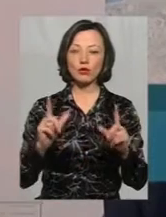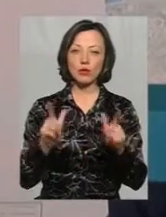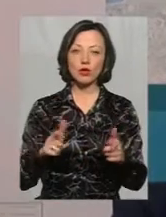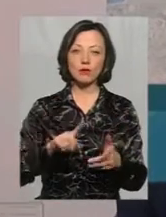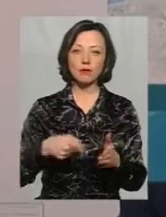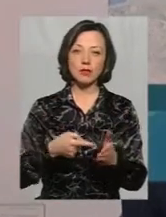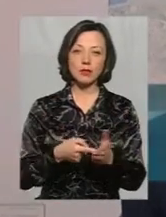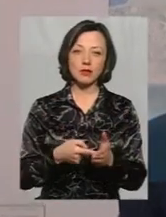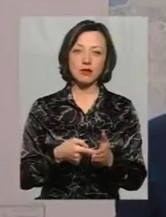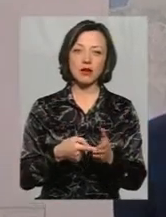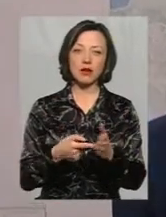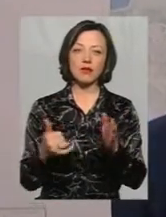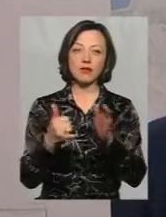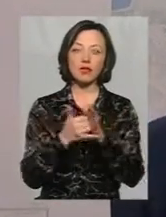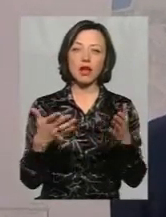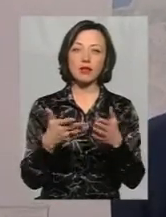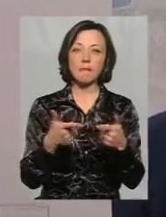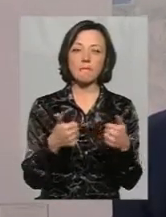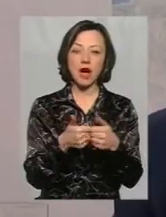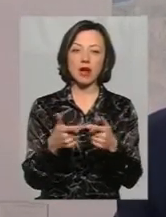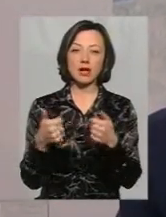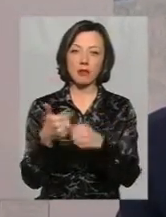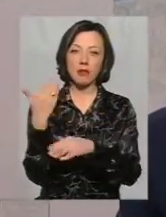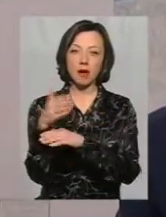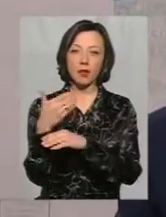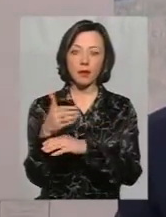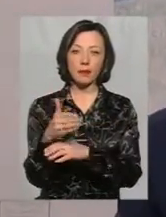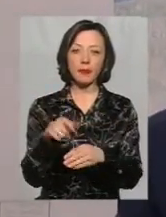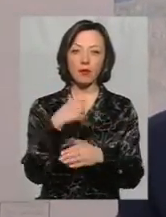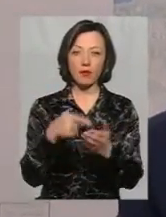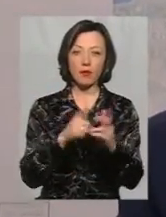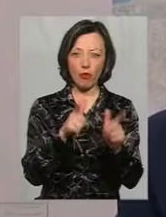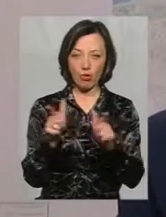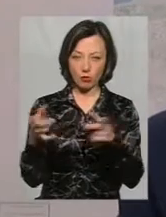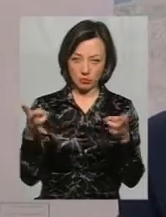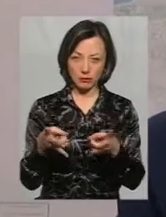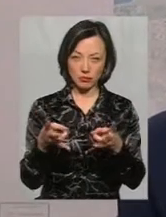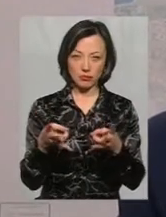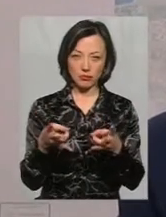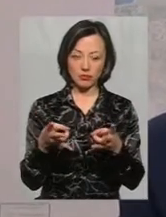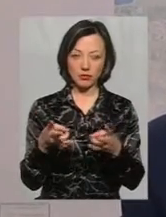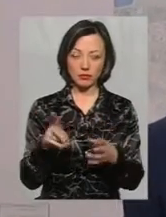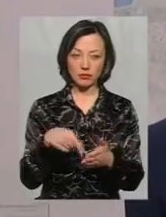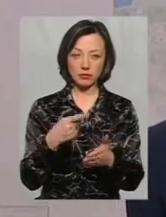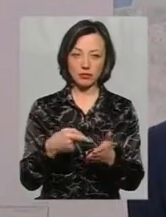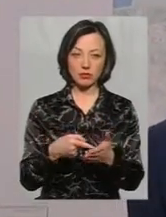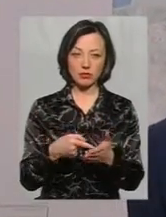місті вивішування будь-яких партійних прапорів. А взагалі погодження взагалі є